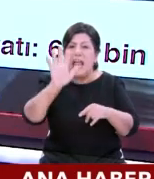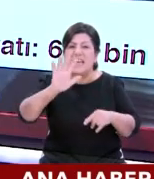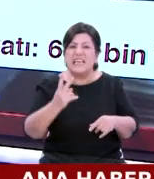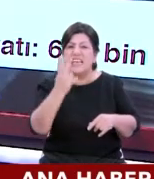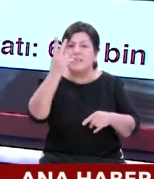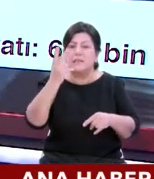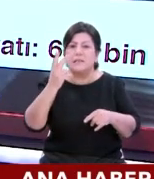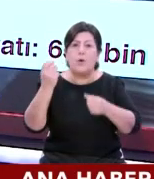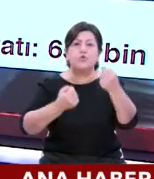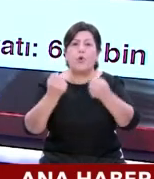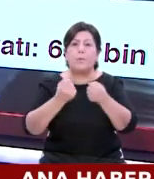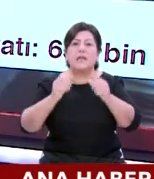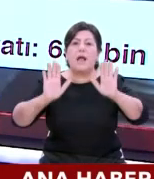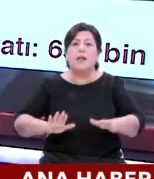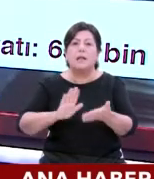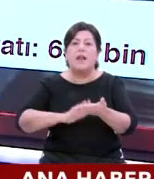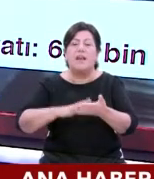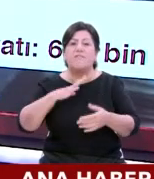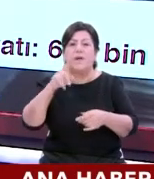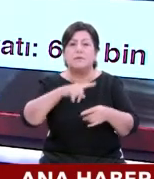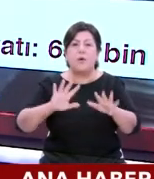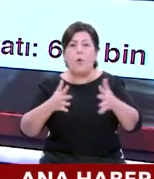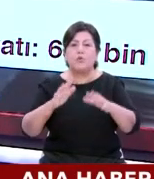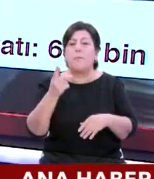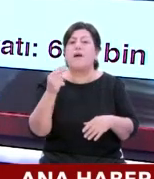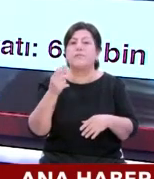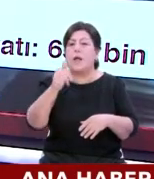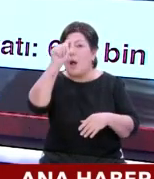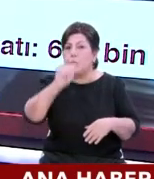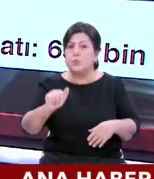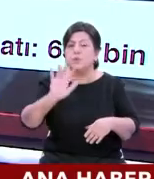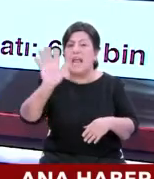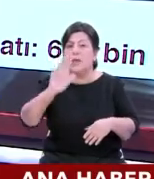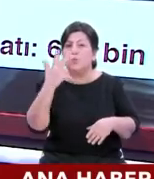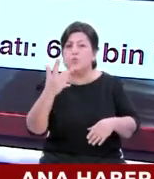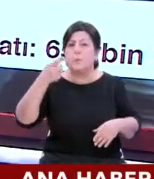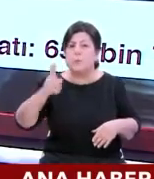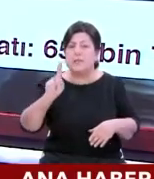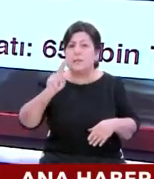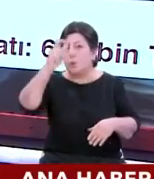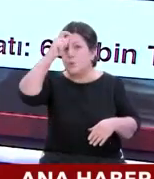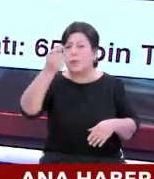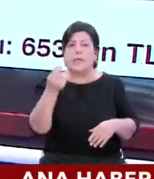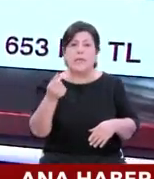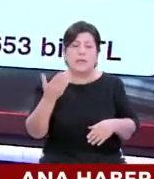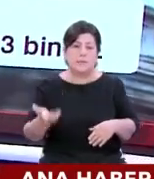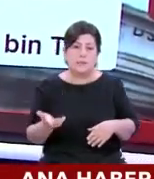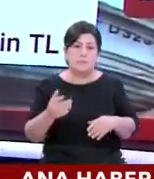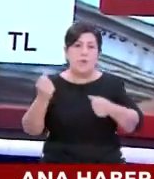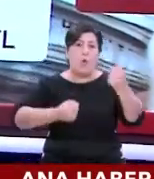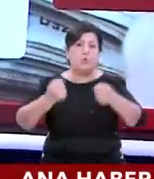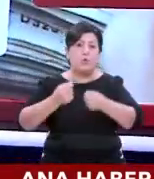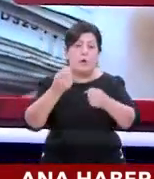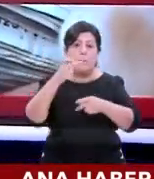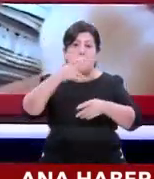otomobil kaldı. Sadece ortalama fiyatı 653 bin Türk Lirası. Otomobil